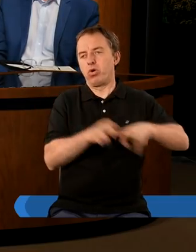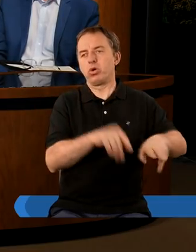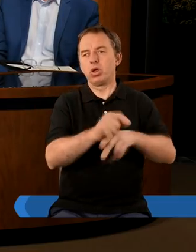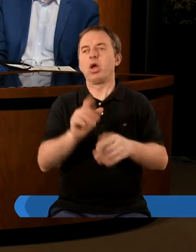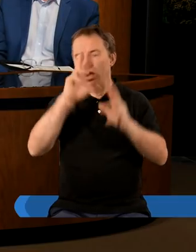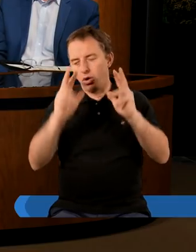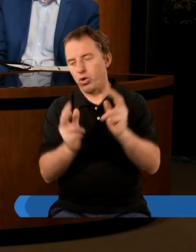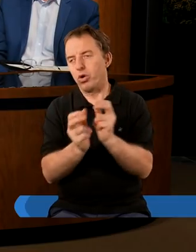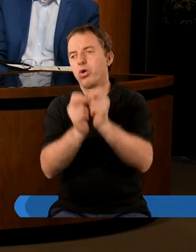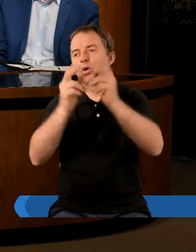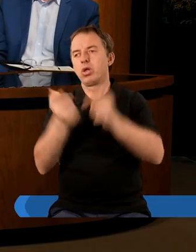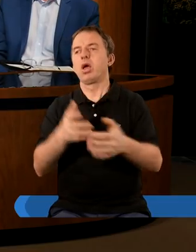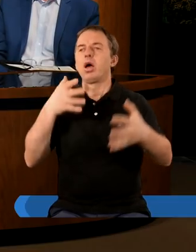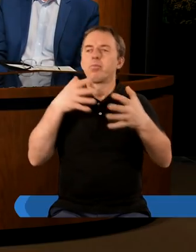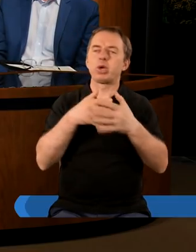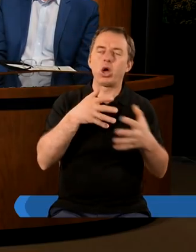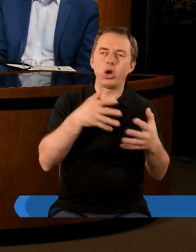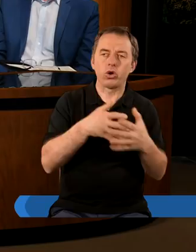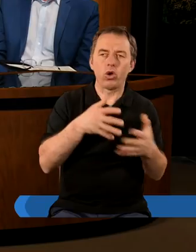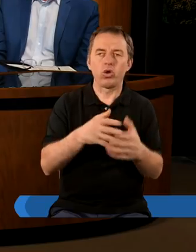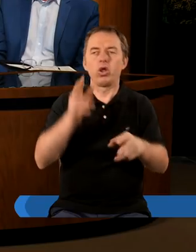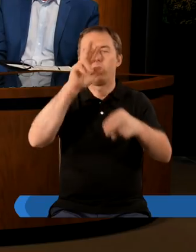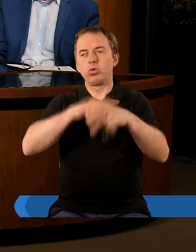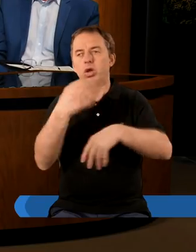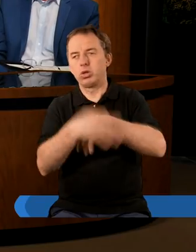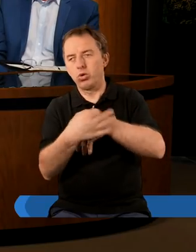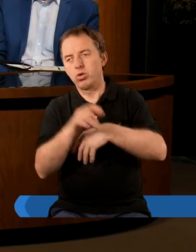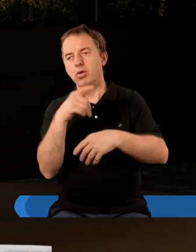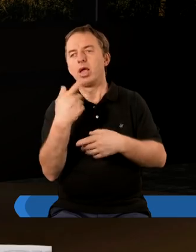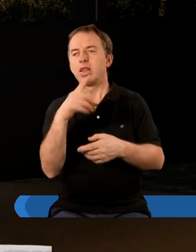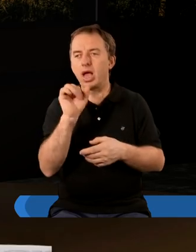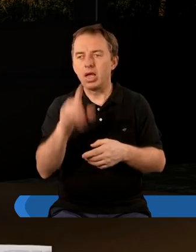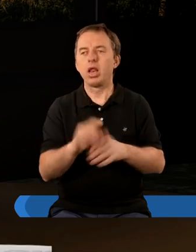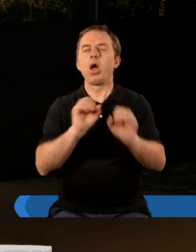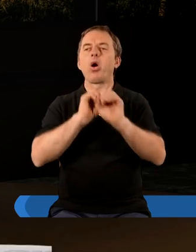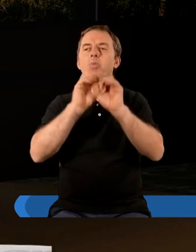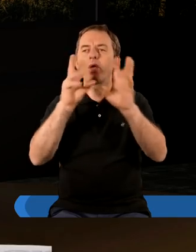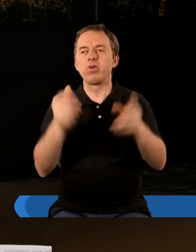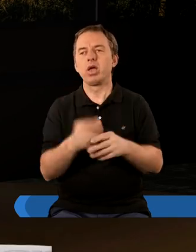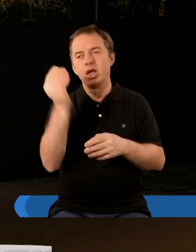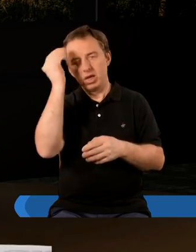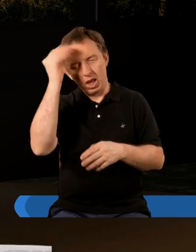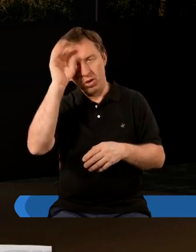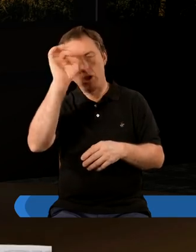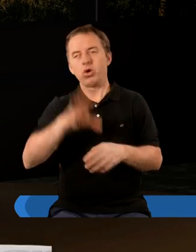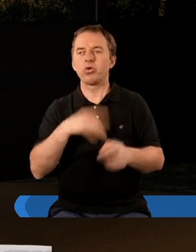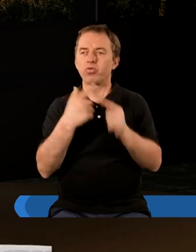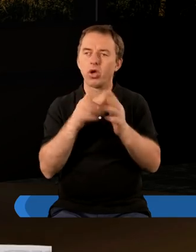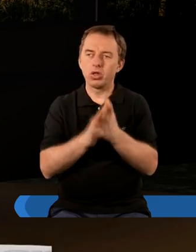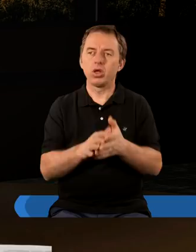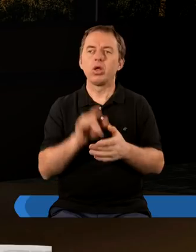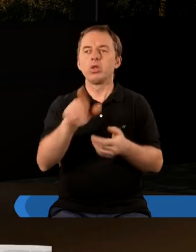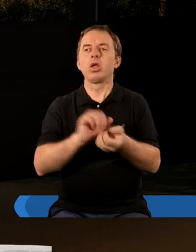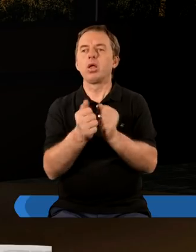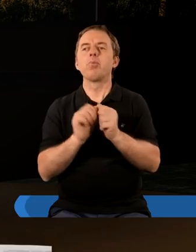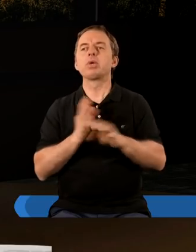do tego i zaczęła odkrywać proroctwa to studium Księgi Daniela właśnie Księgi Objawienia nauka o świątyni